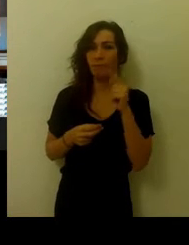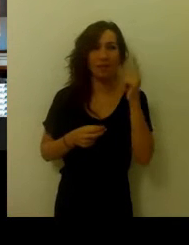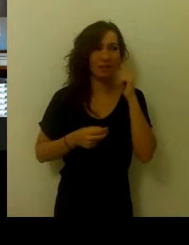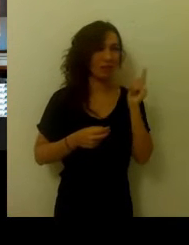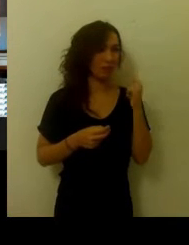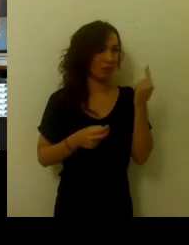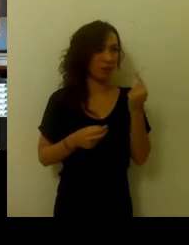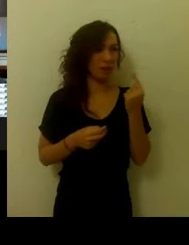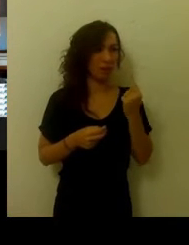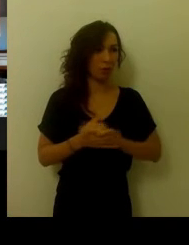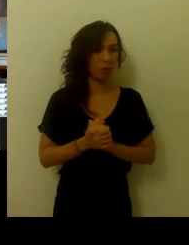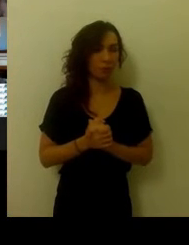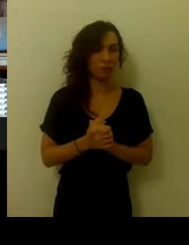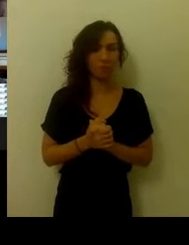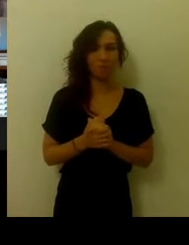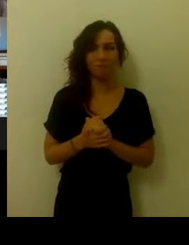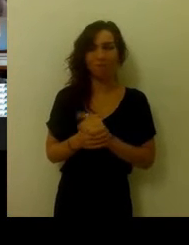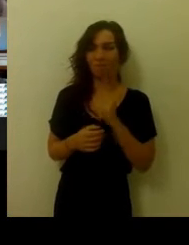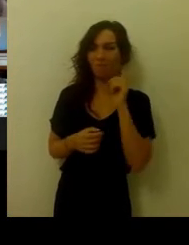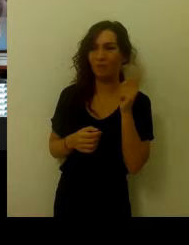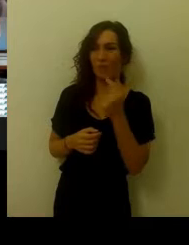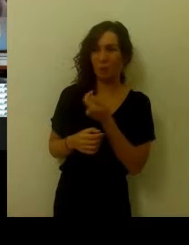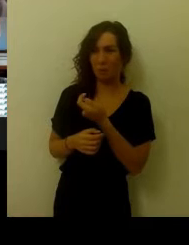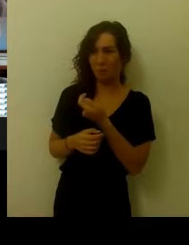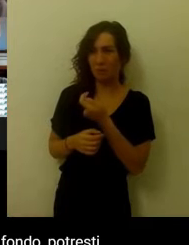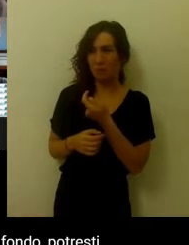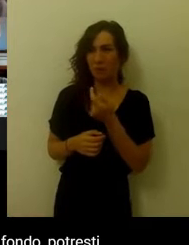Si sente meglio? Adesso un po' meglio, sì.